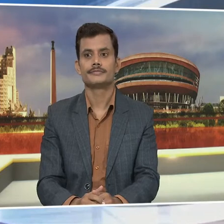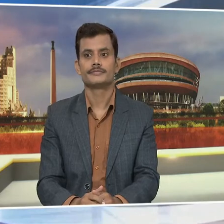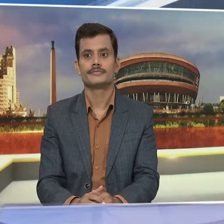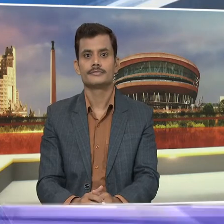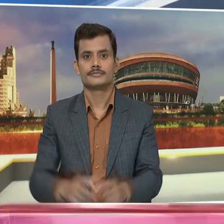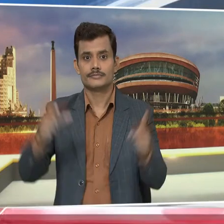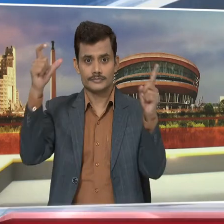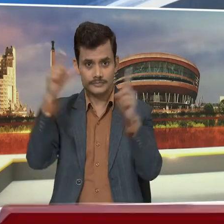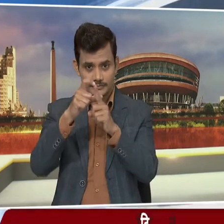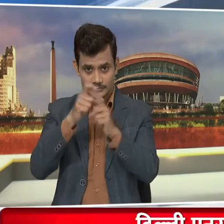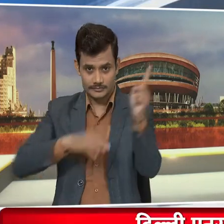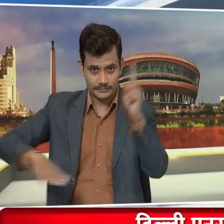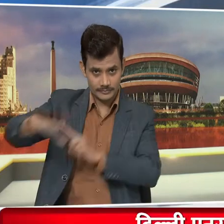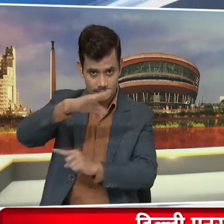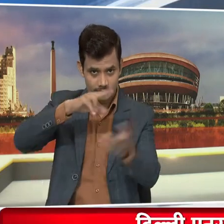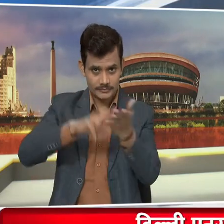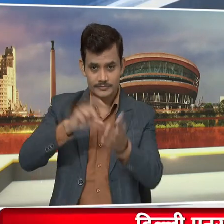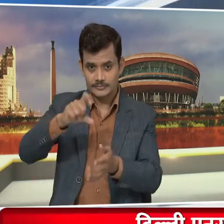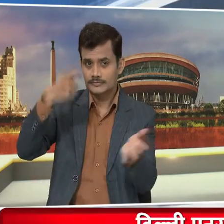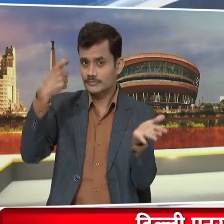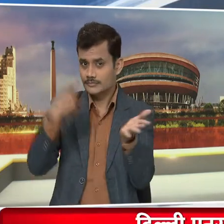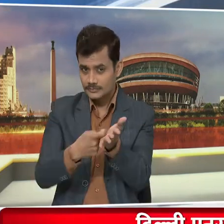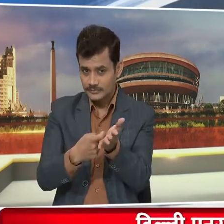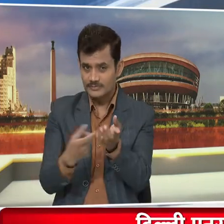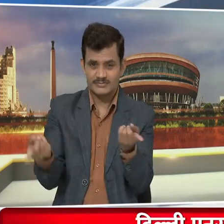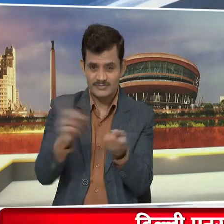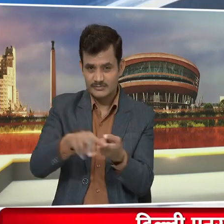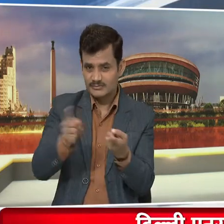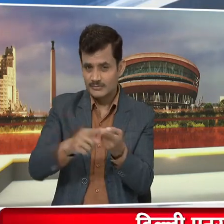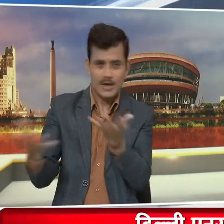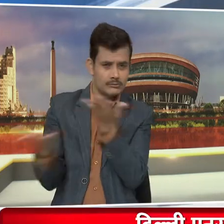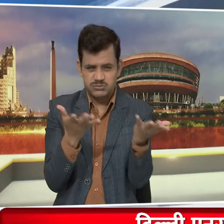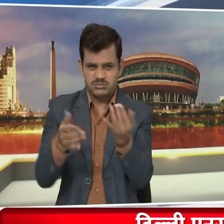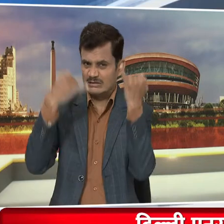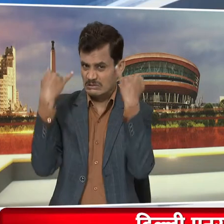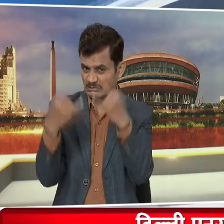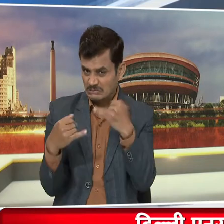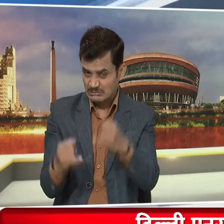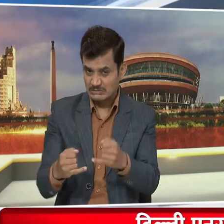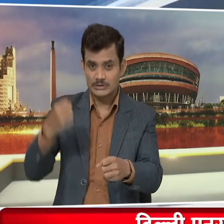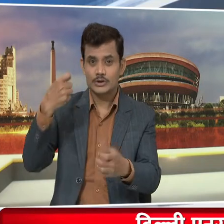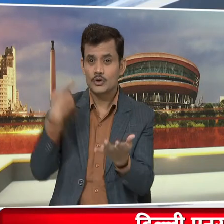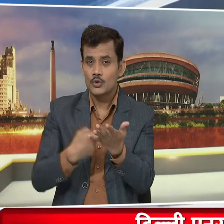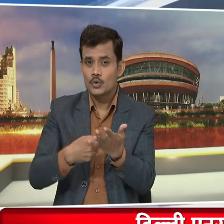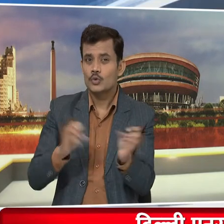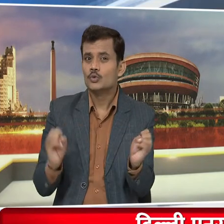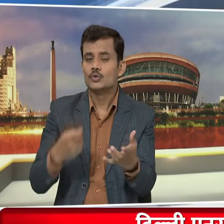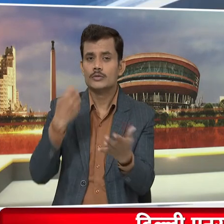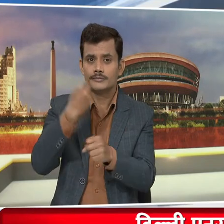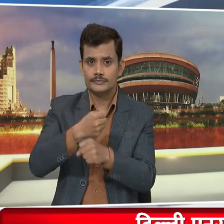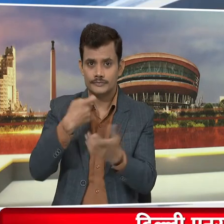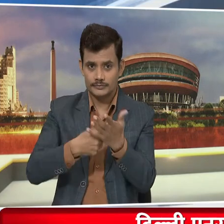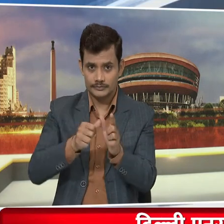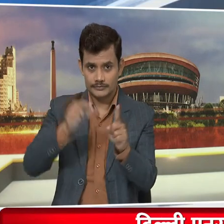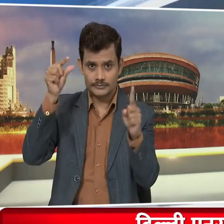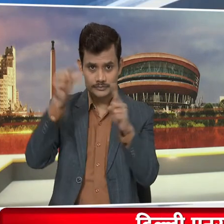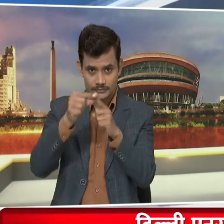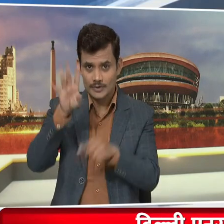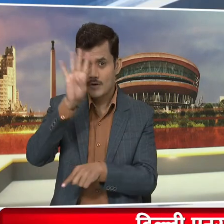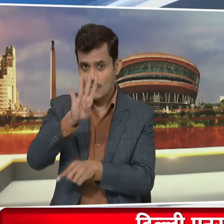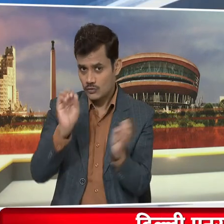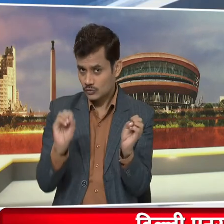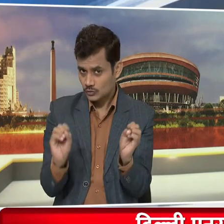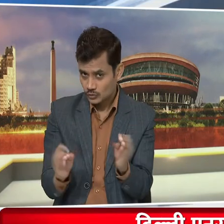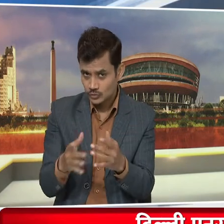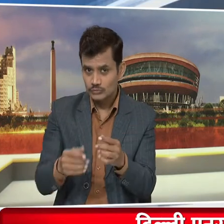दिली एंस्यार में प्रदूशन की हालत लगादार खराब दिली में ग्राब टू लागो ट्रको का प्रवेश बंद स्कूलों में भी ओनलाइन